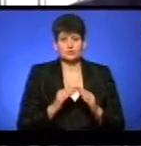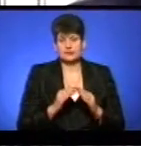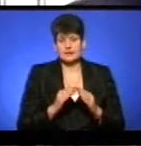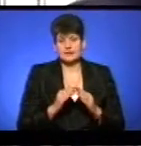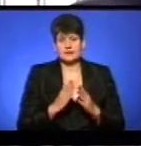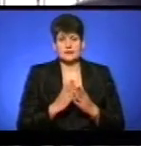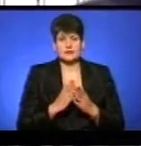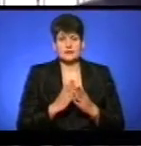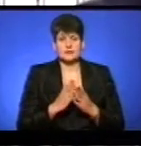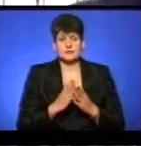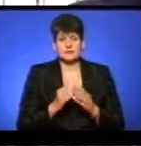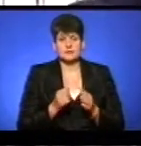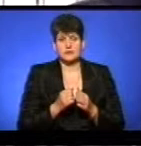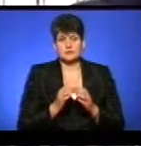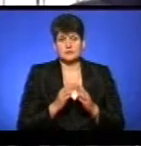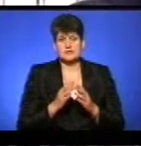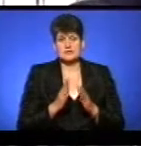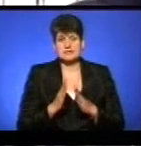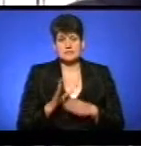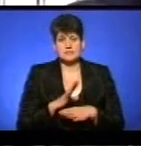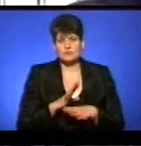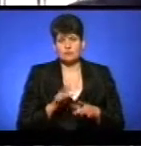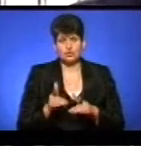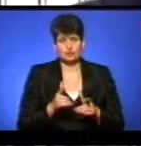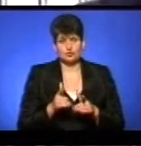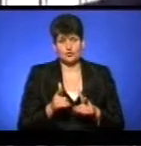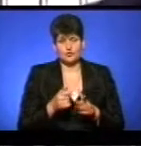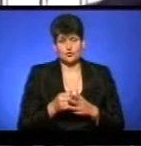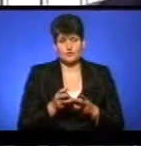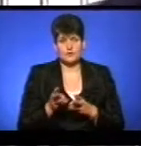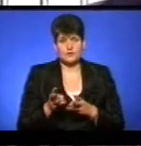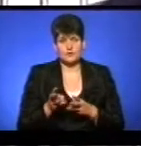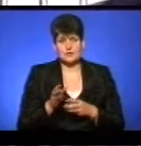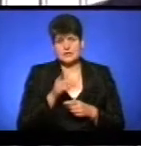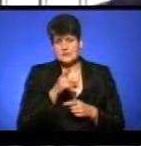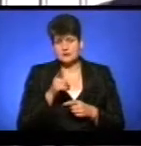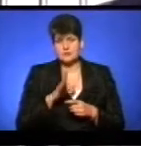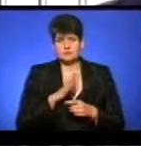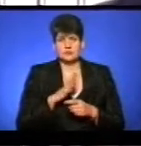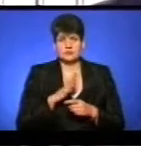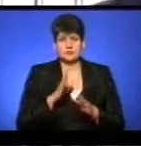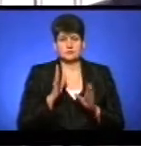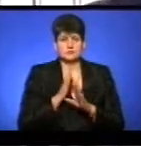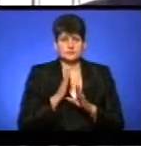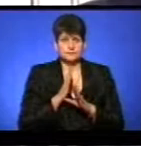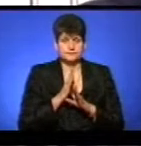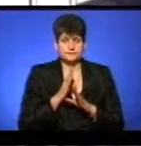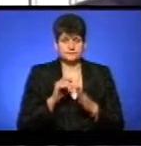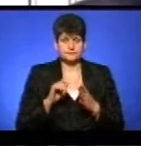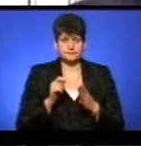можливо, внутребудинкові системи не були готові до опаленого сезону, можливо, десь були завоздушення, заповітряні систем.